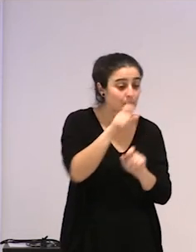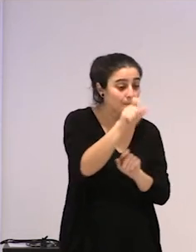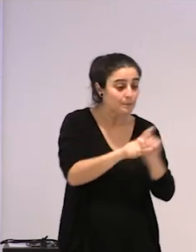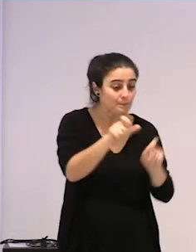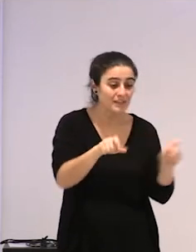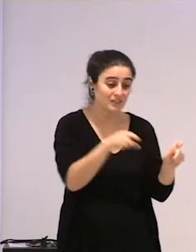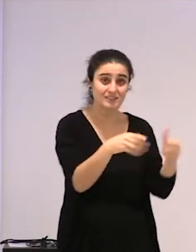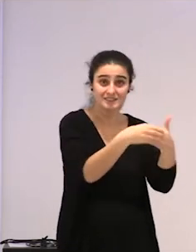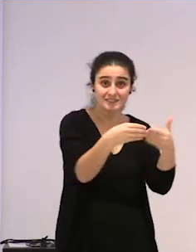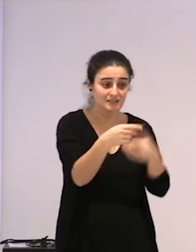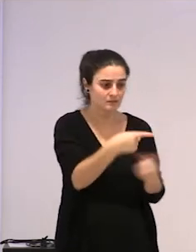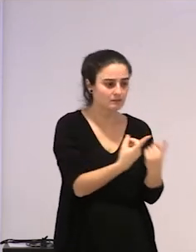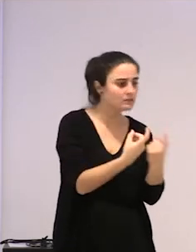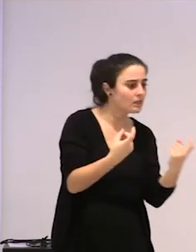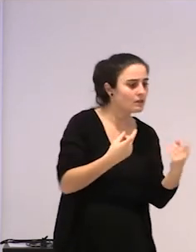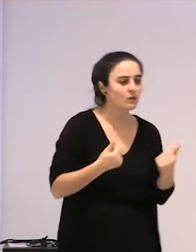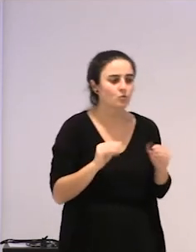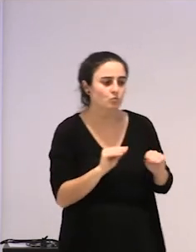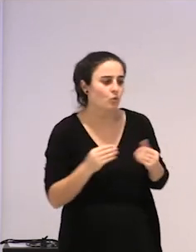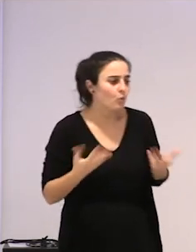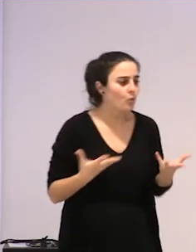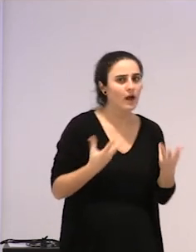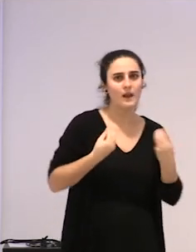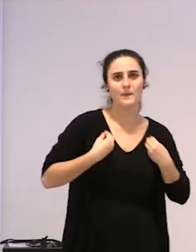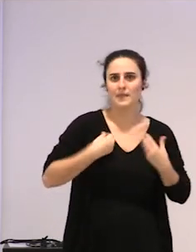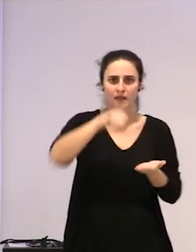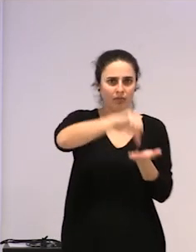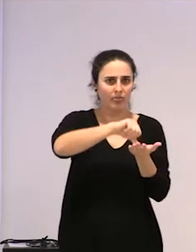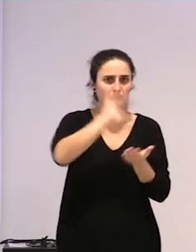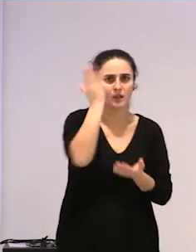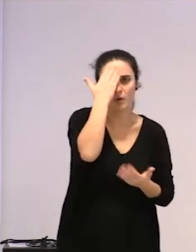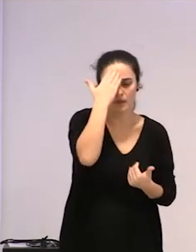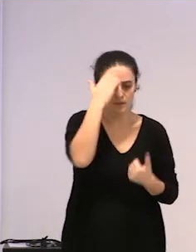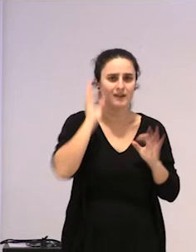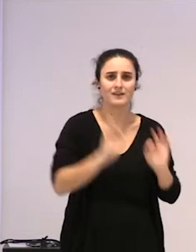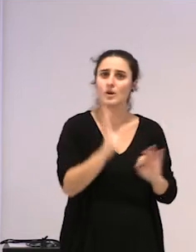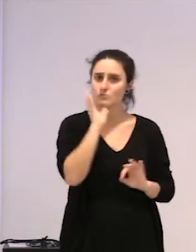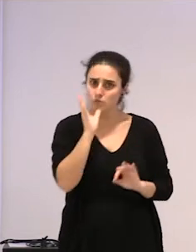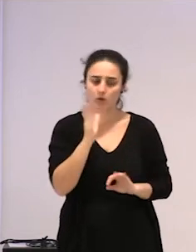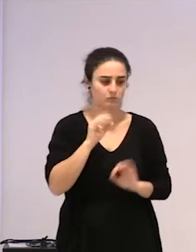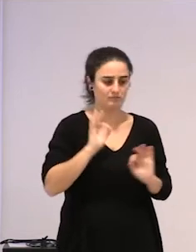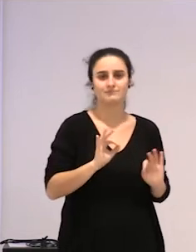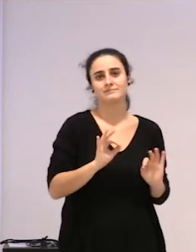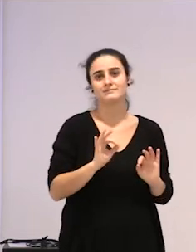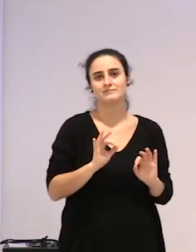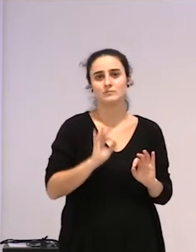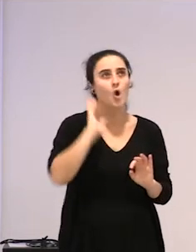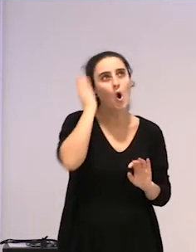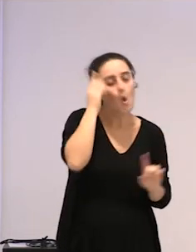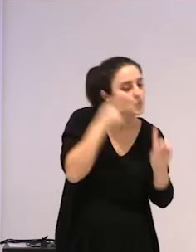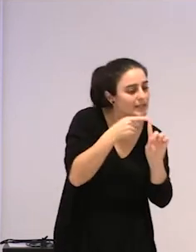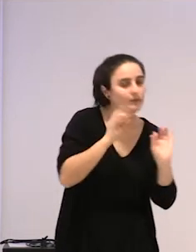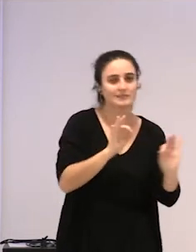beharrak, eta bizitzak erdigunean jartzen ditugulako, eta hori delako benetan, ez, elburua